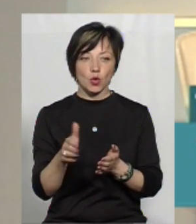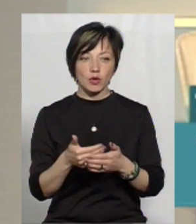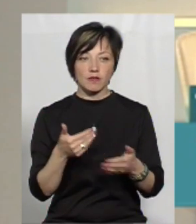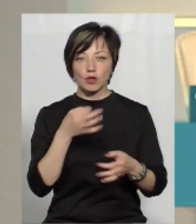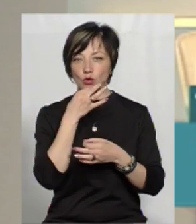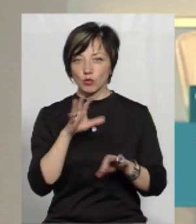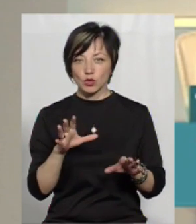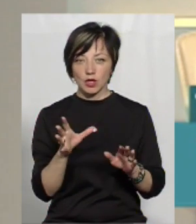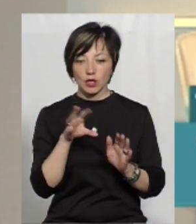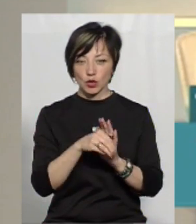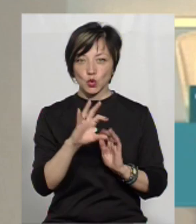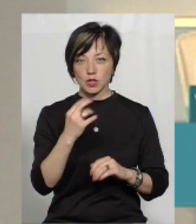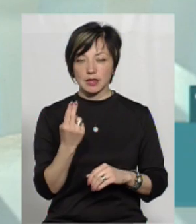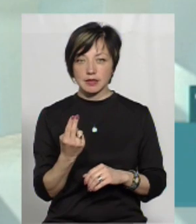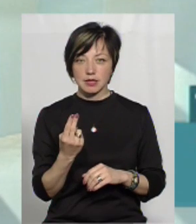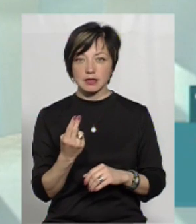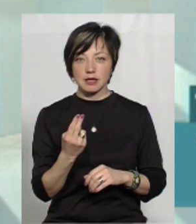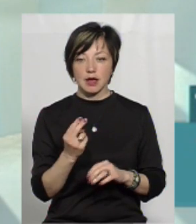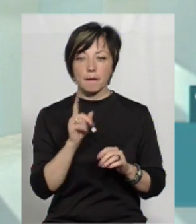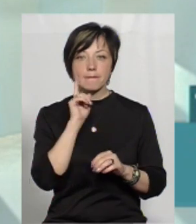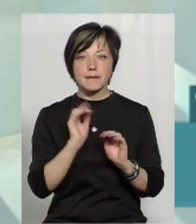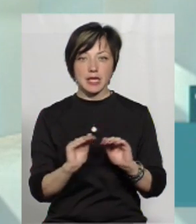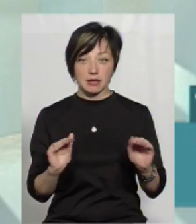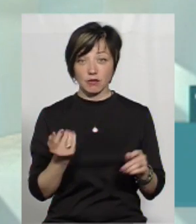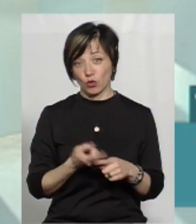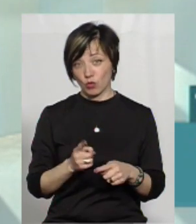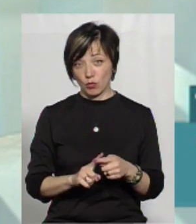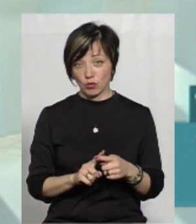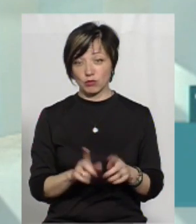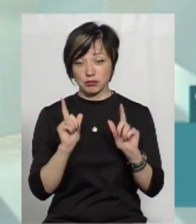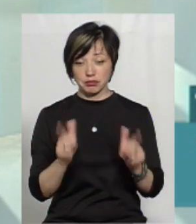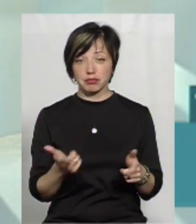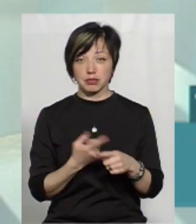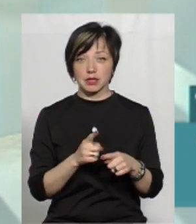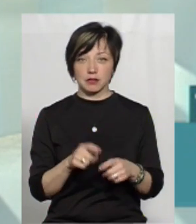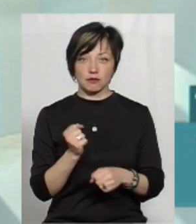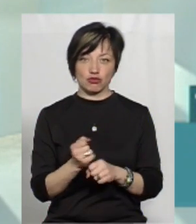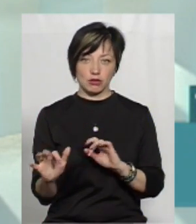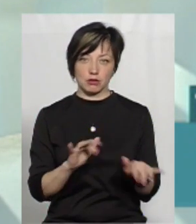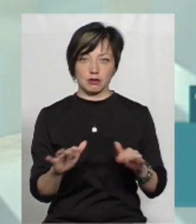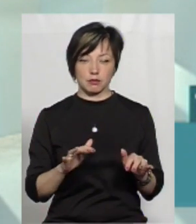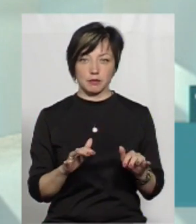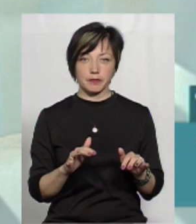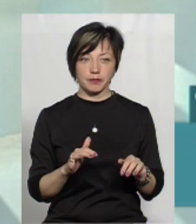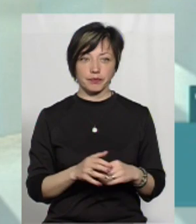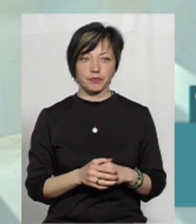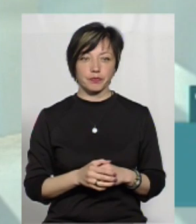від любої соціалізації підлітків. Тому вона пішла на ці вчинки. Тобто,